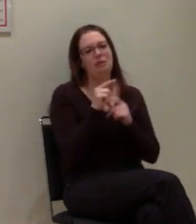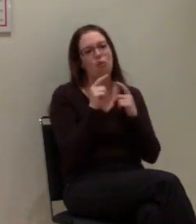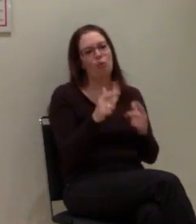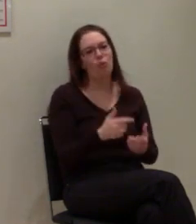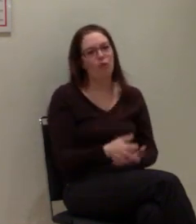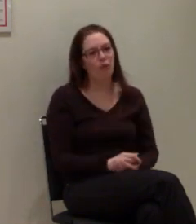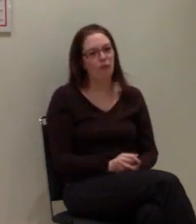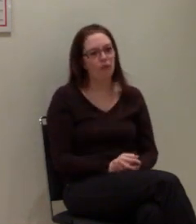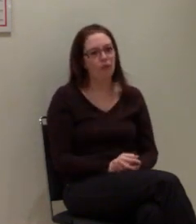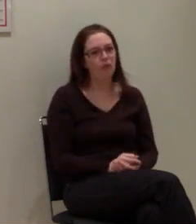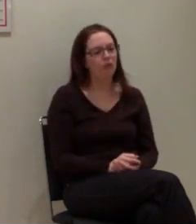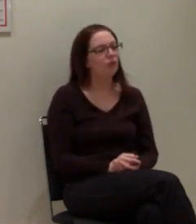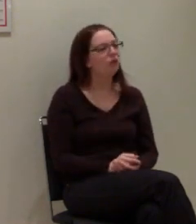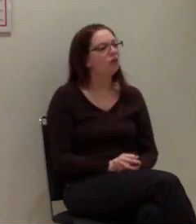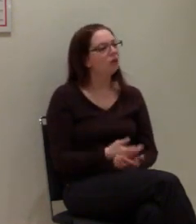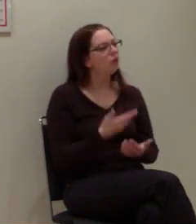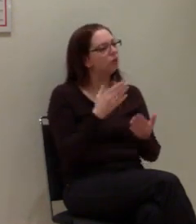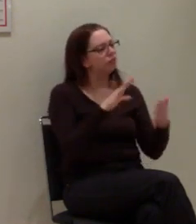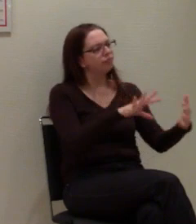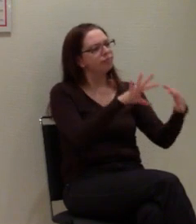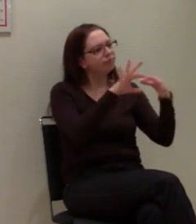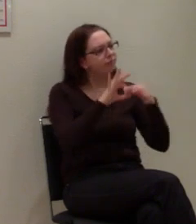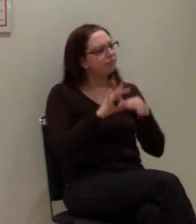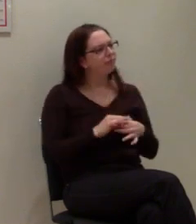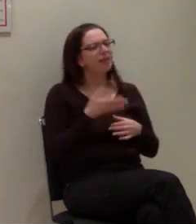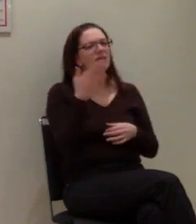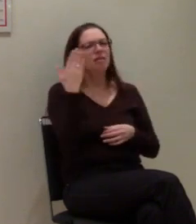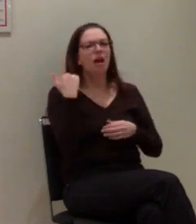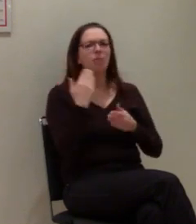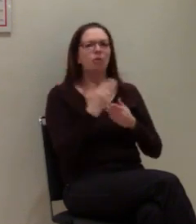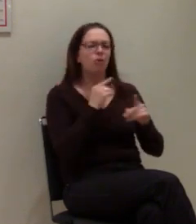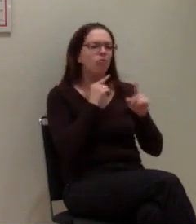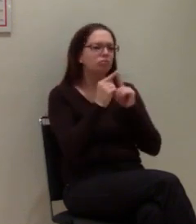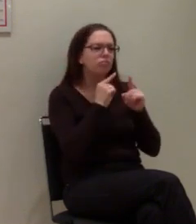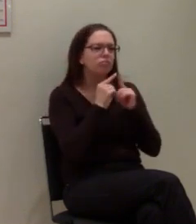Und hatten dazu auch mit den Verantwortlichen schon darüber gesprochen.